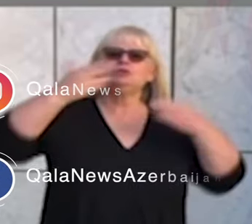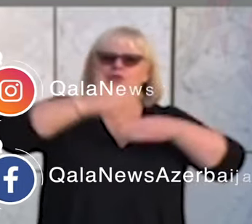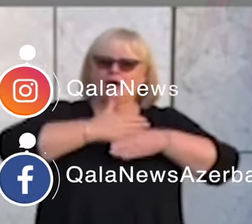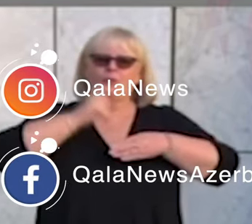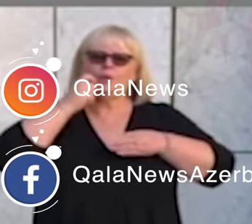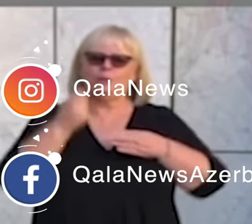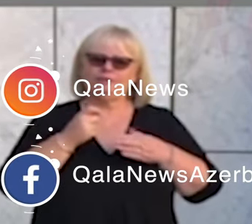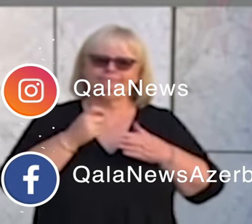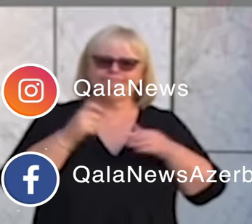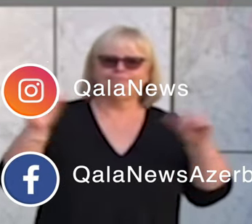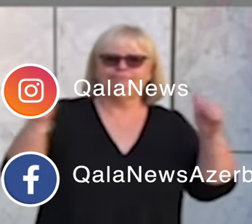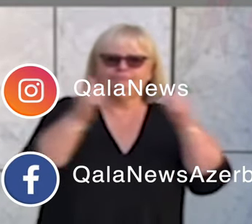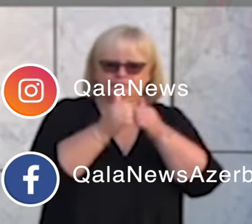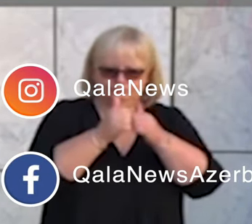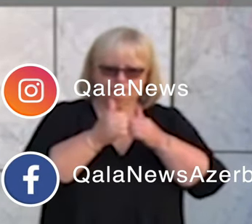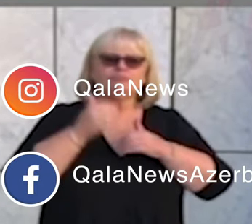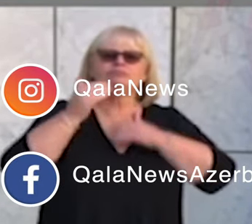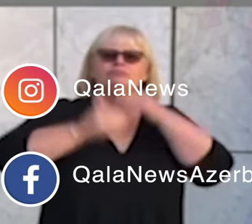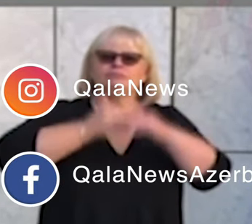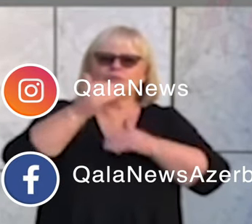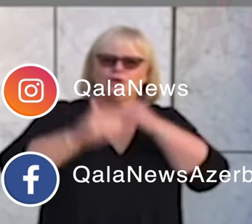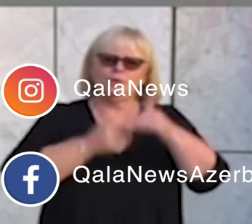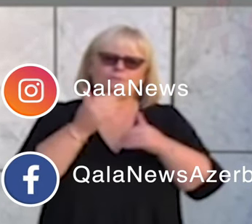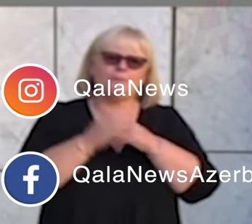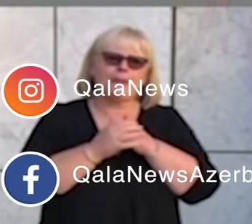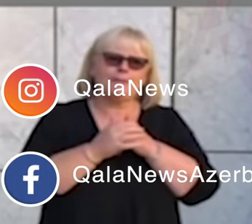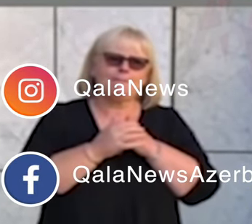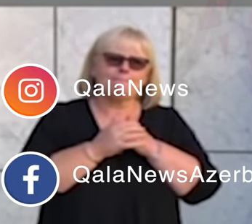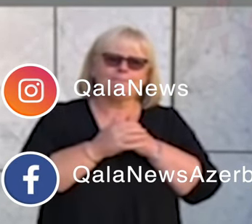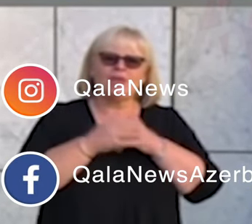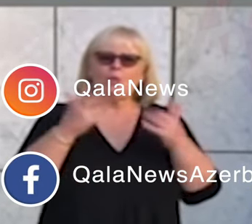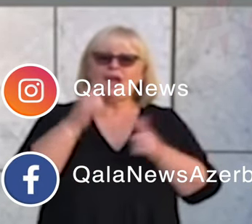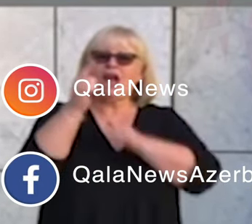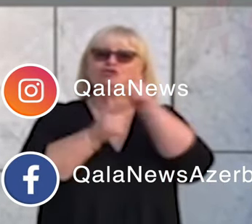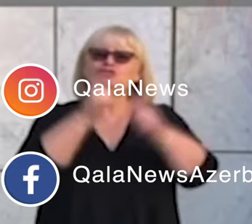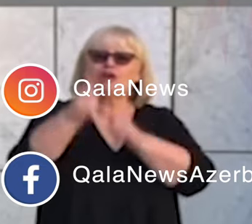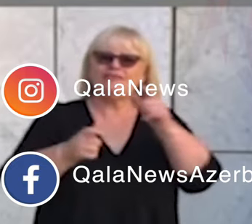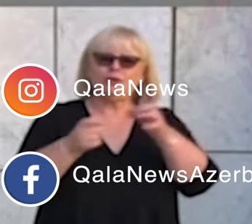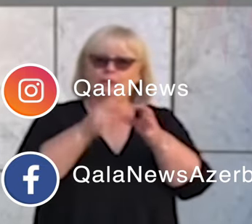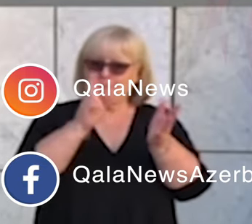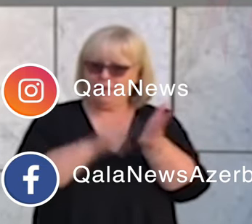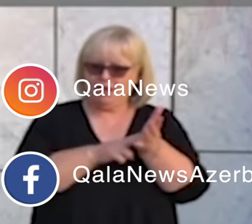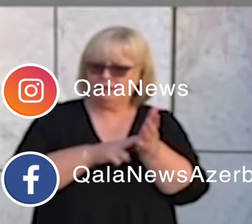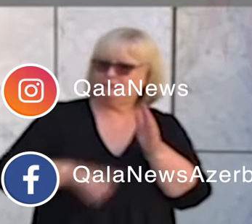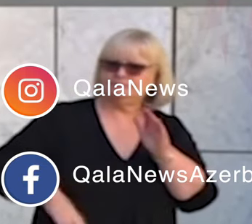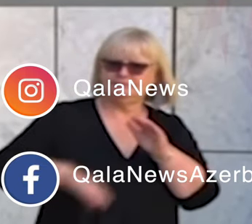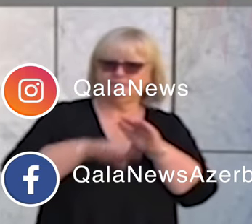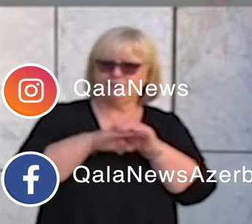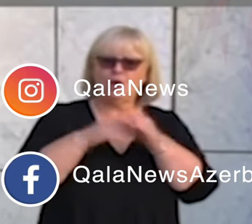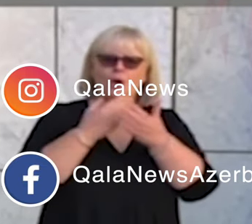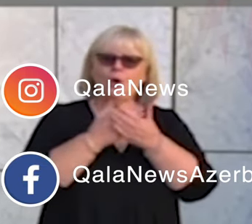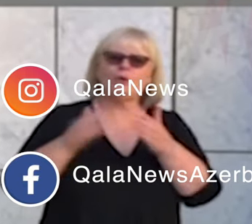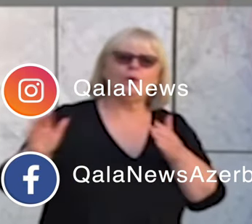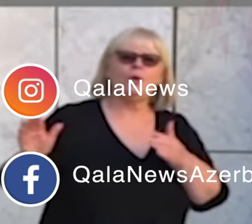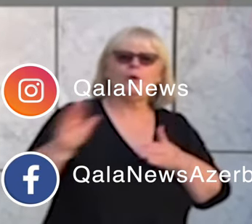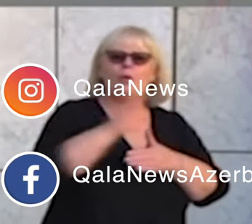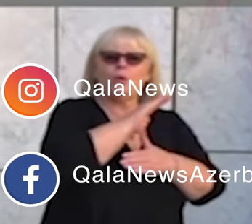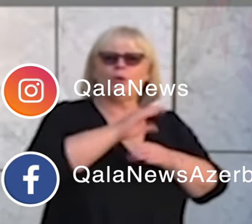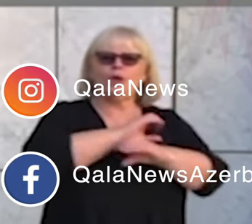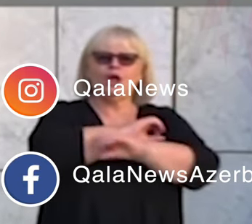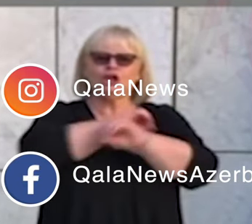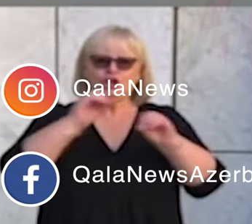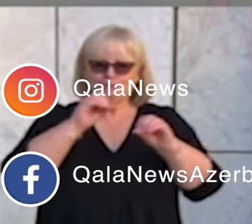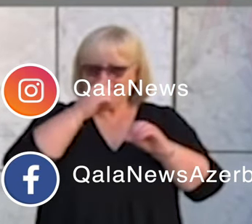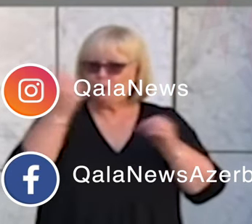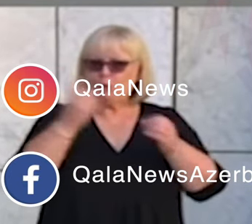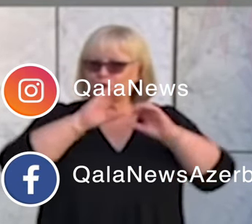Avstraliya koronavirus epidemiyasının qarşısını almaq məqsədi ilə xarici vətəndaşlar və ölkədə daim yaşamayan şəxslər üçün sərhədləri bağlayır. Bunu